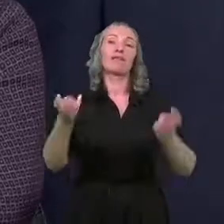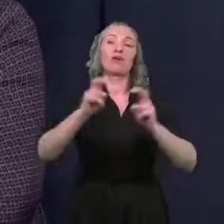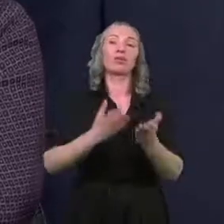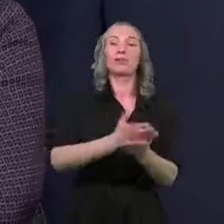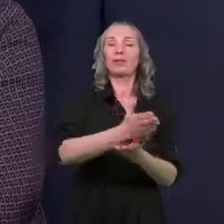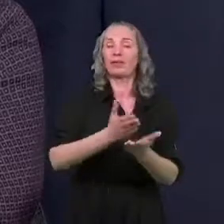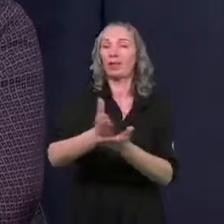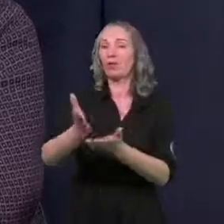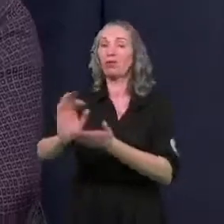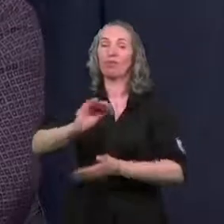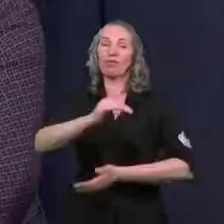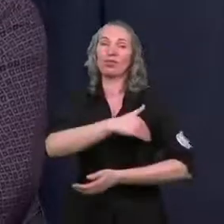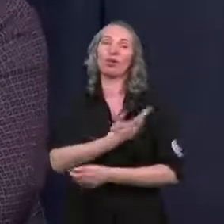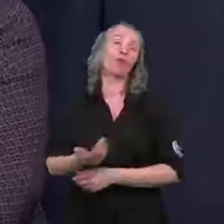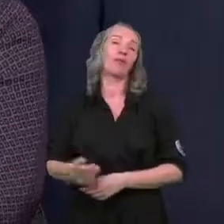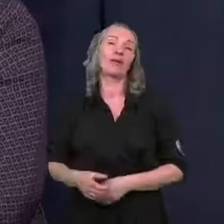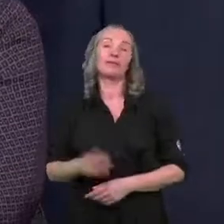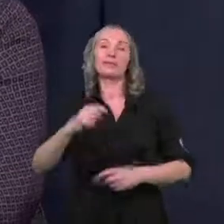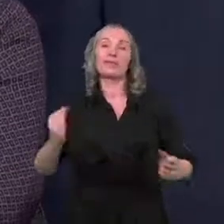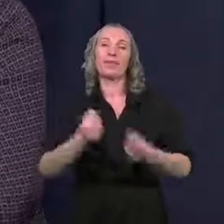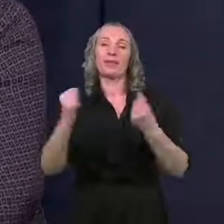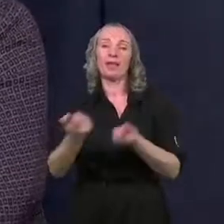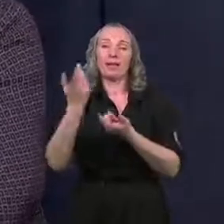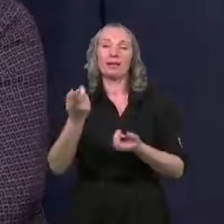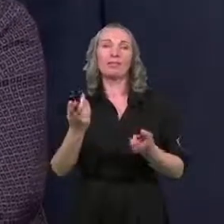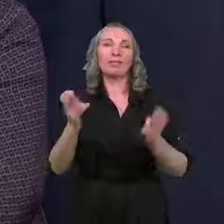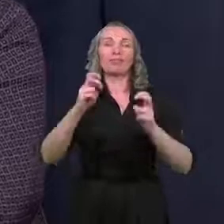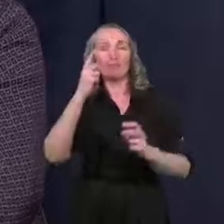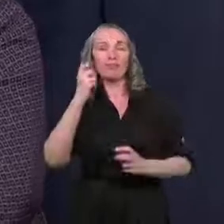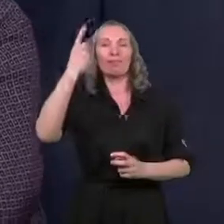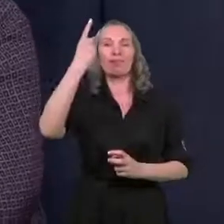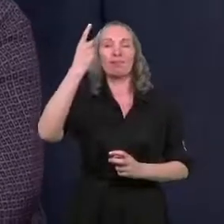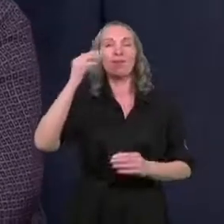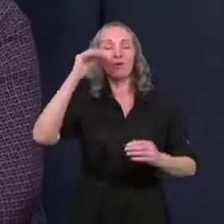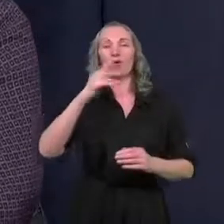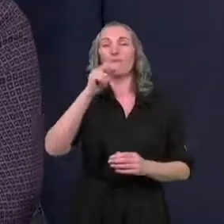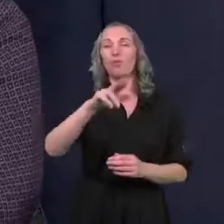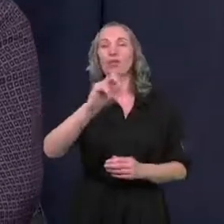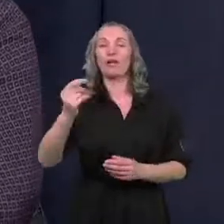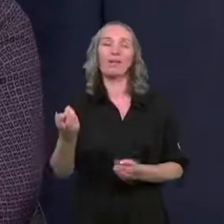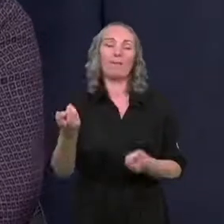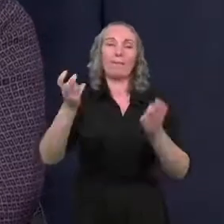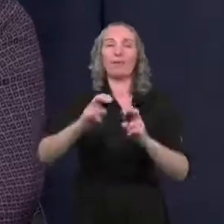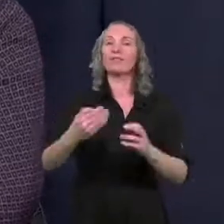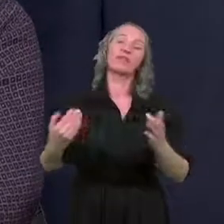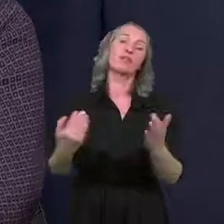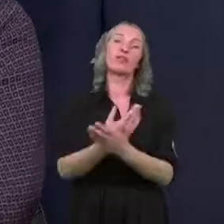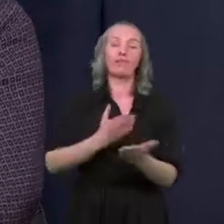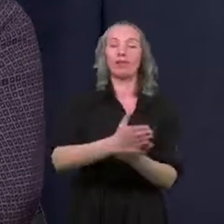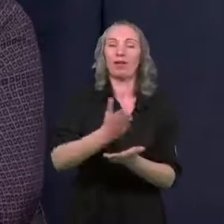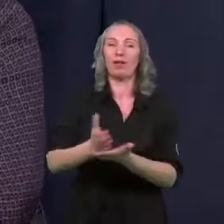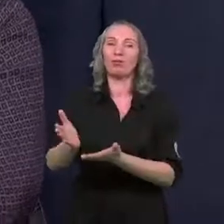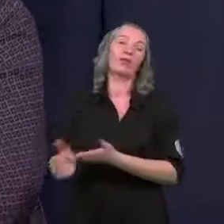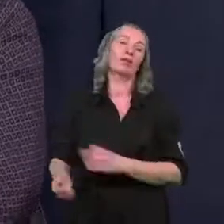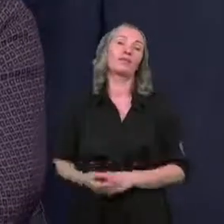kierunki w naszych szkołach. Też staramy się inspirować nasze włocławskie uczelnie do tego, żeby powstawały nowe kierunki.